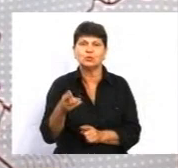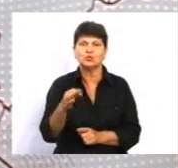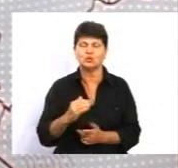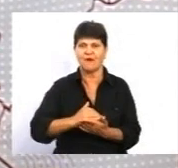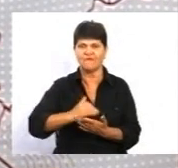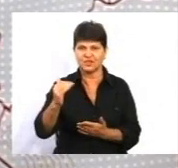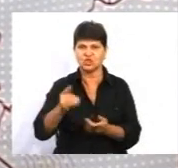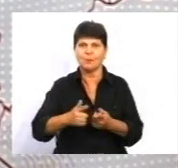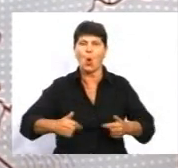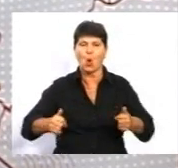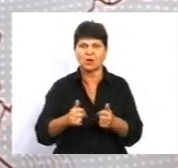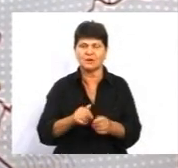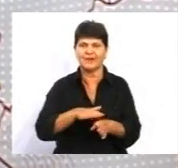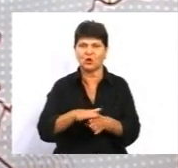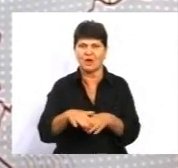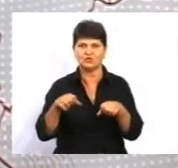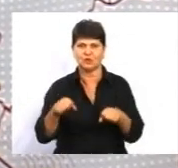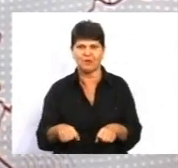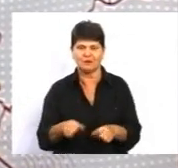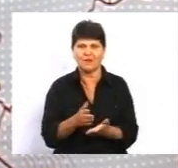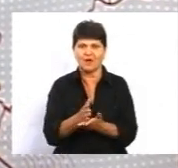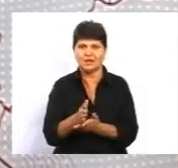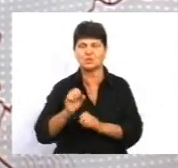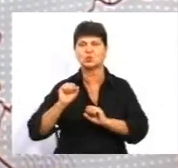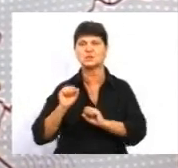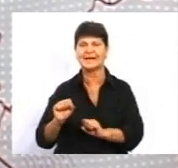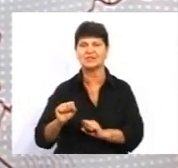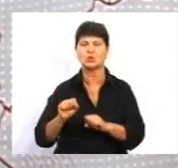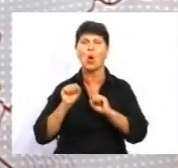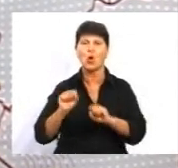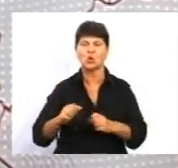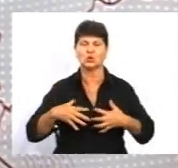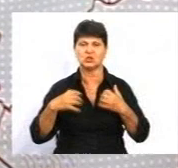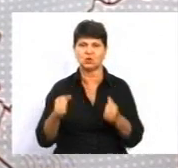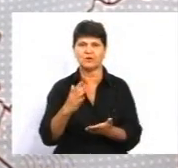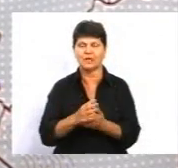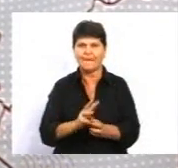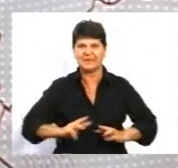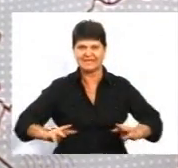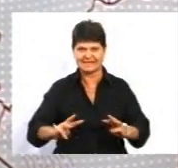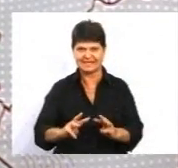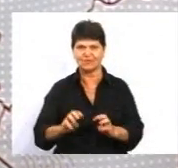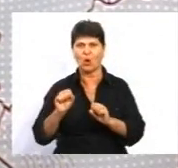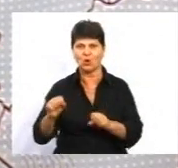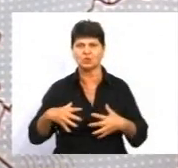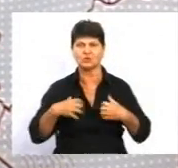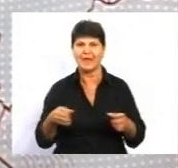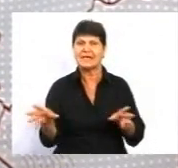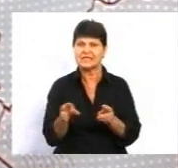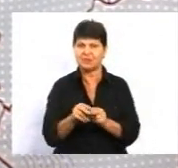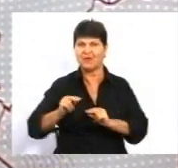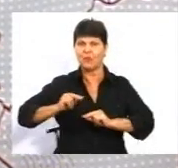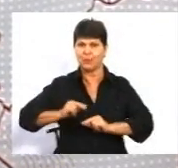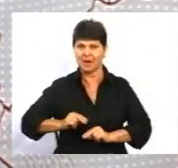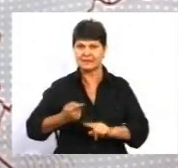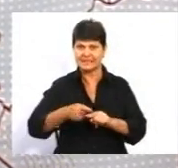органом виконавчої влади в галузі захисту охорони здоров'я є Міністерство охорони здоров'я. Тому в співпраці з цим